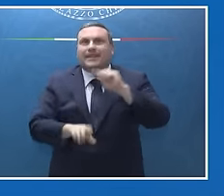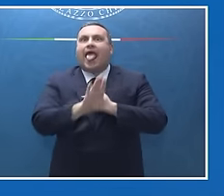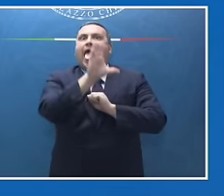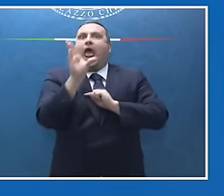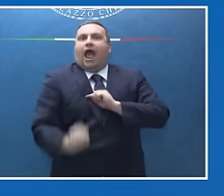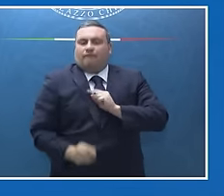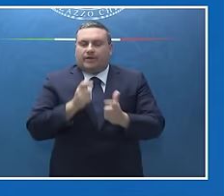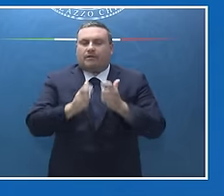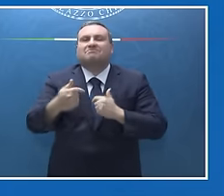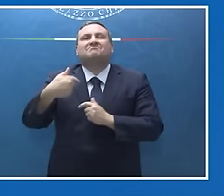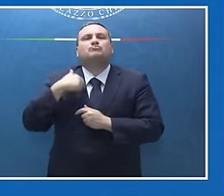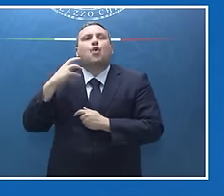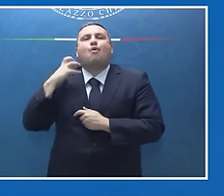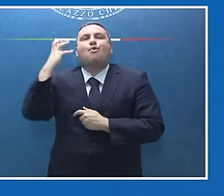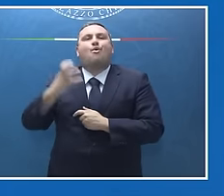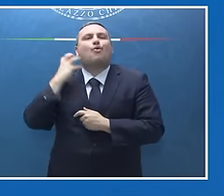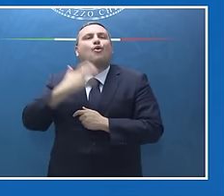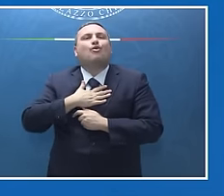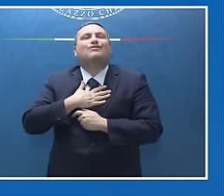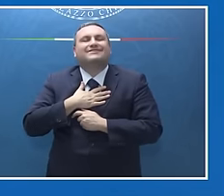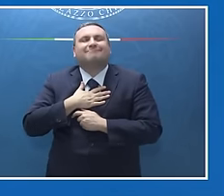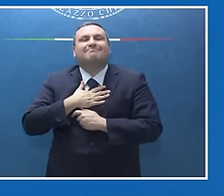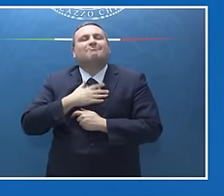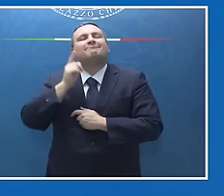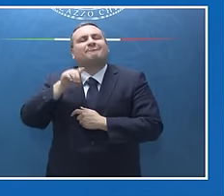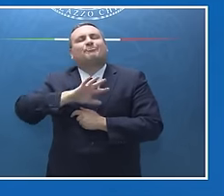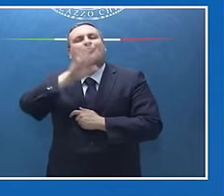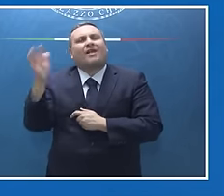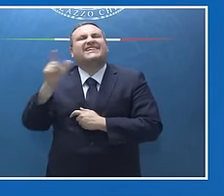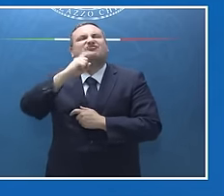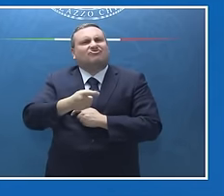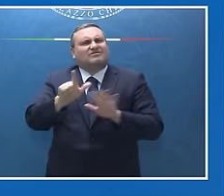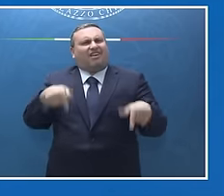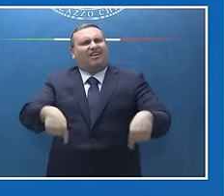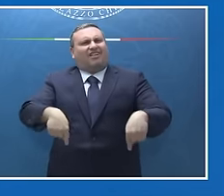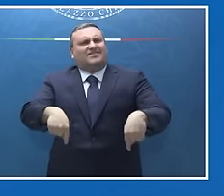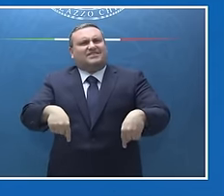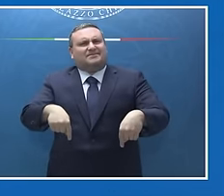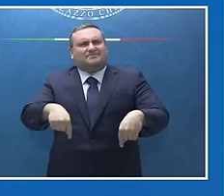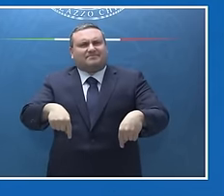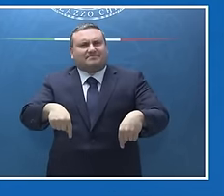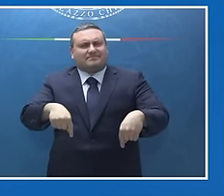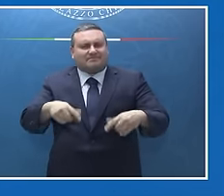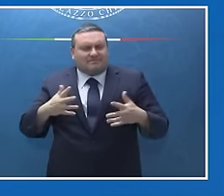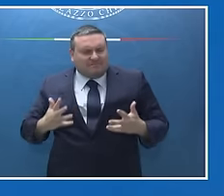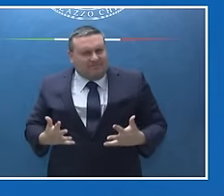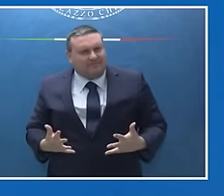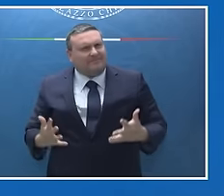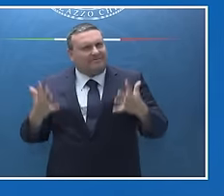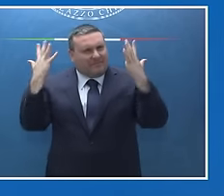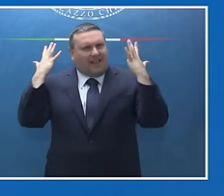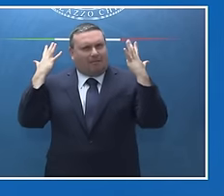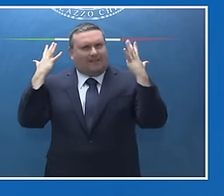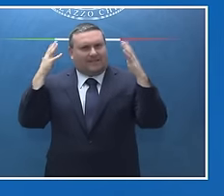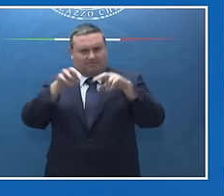sono molto fiera del fatto che il G7 abbia condiviso un approccio italiano, un approccio su cui l